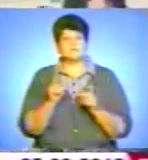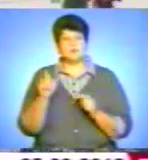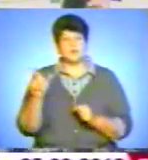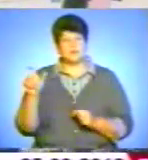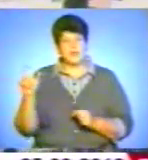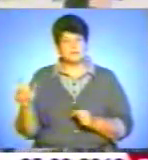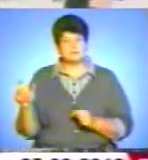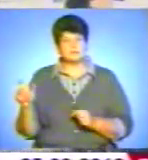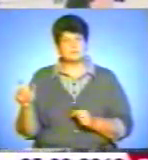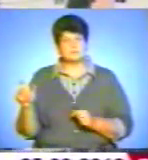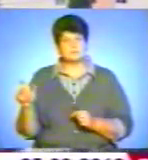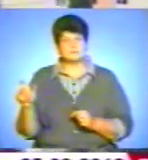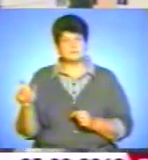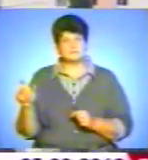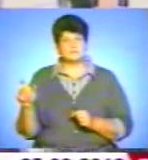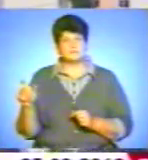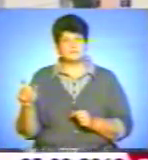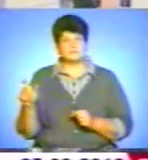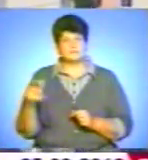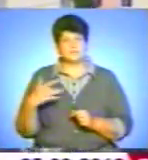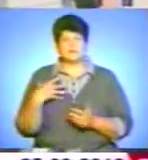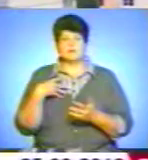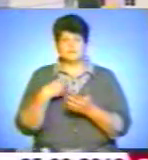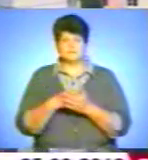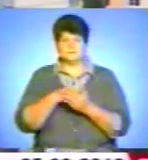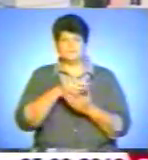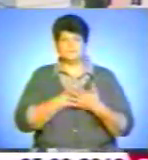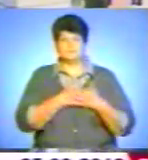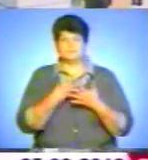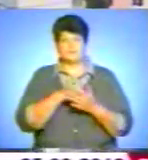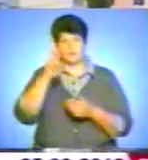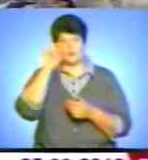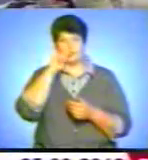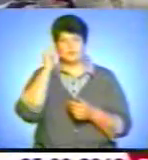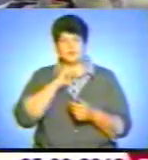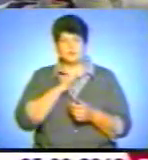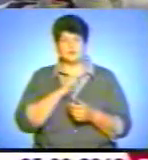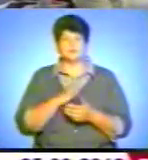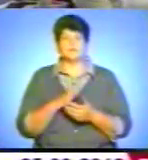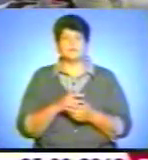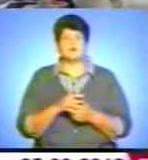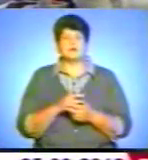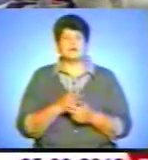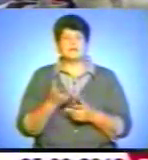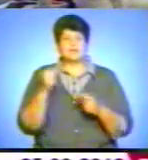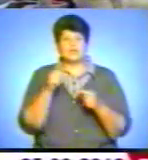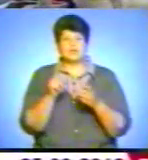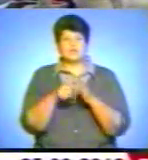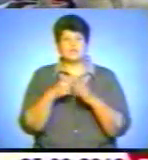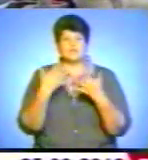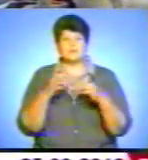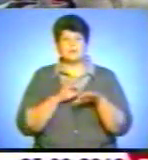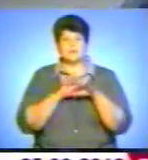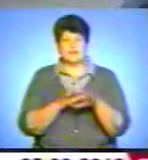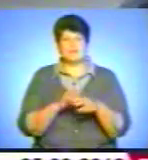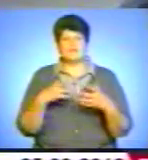патріотом, справжнім українцем. Такі дослідження уже провели у Львівській та